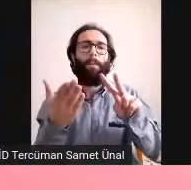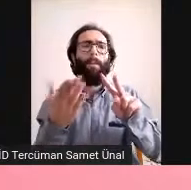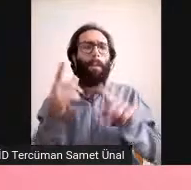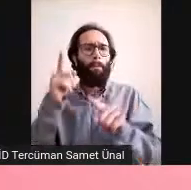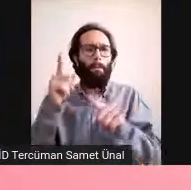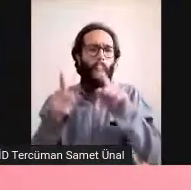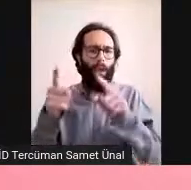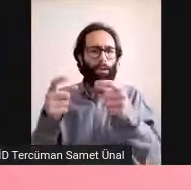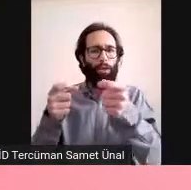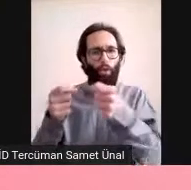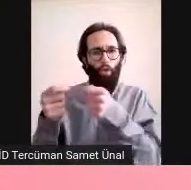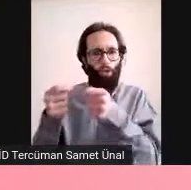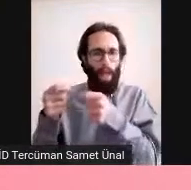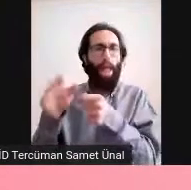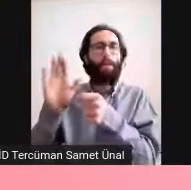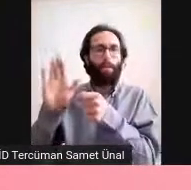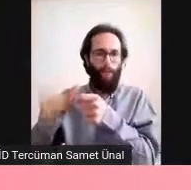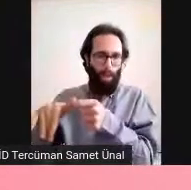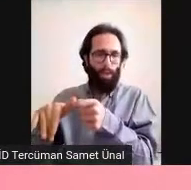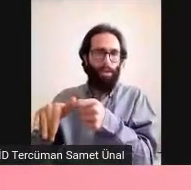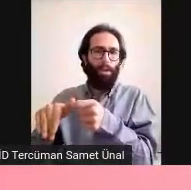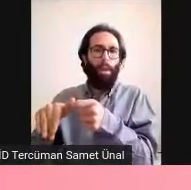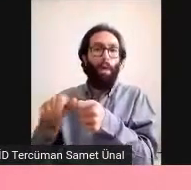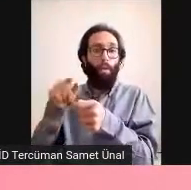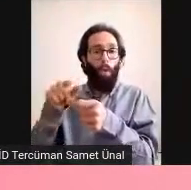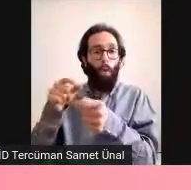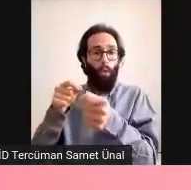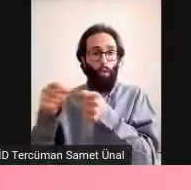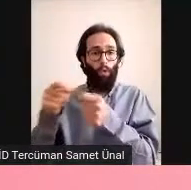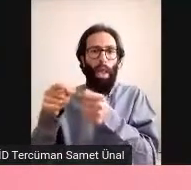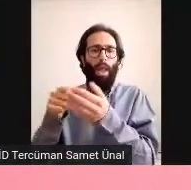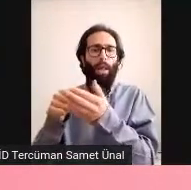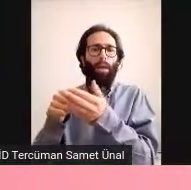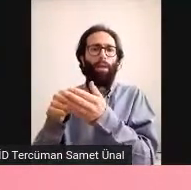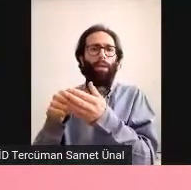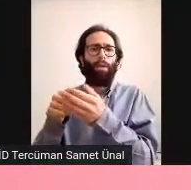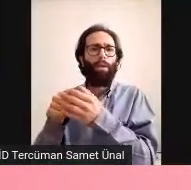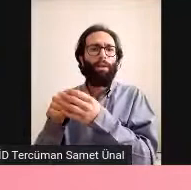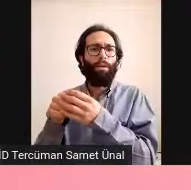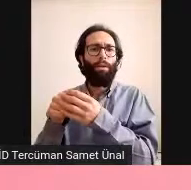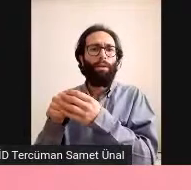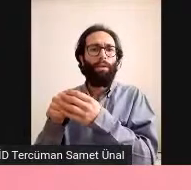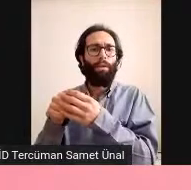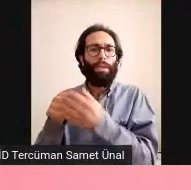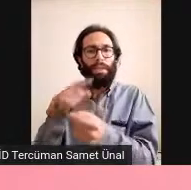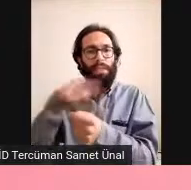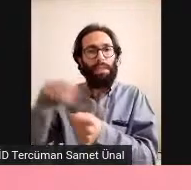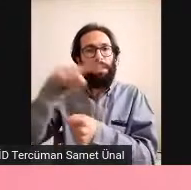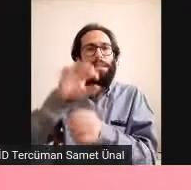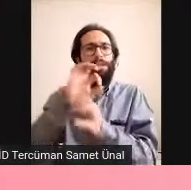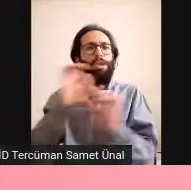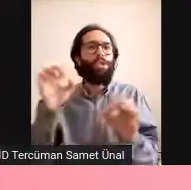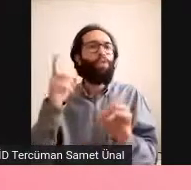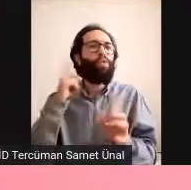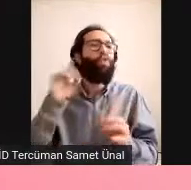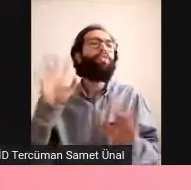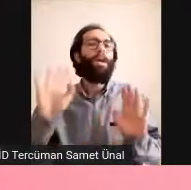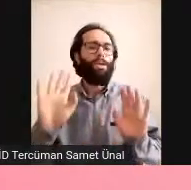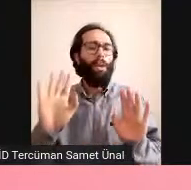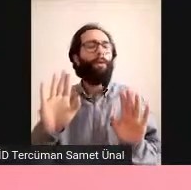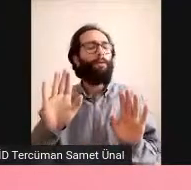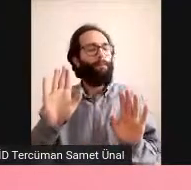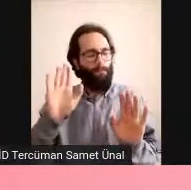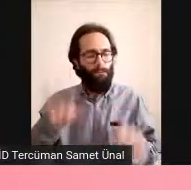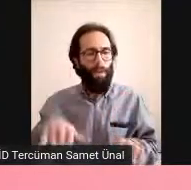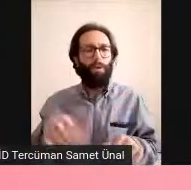İşte burada daha önce duymadıysanız çok normal. Ben de hiç duymamıştım yani böyle bir şey. Sustentakulursal diye